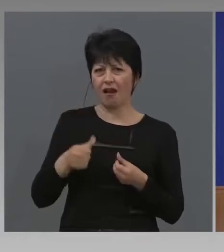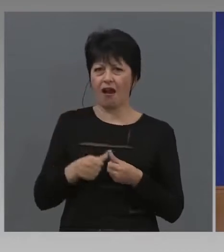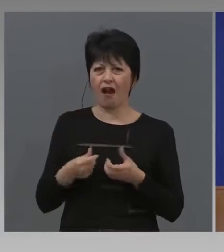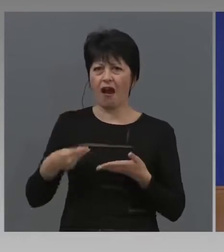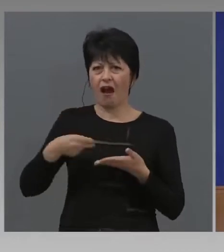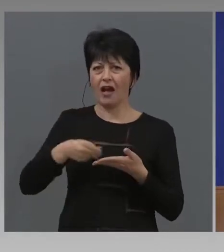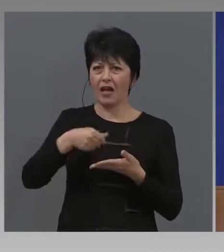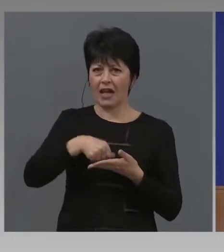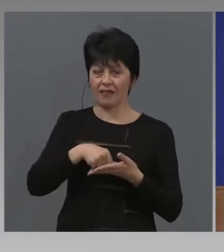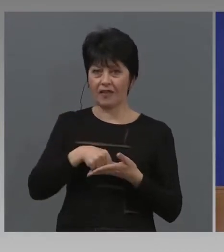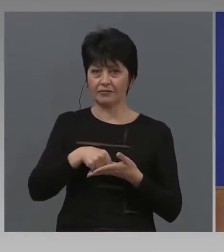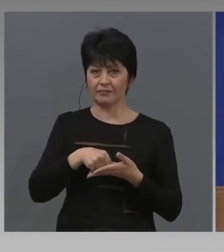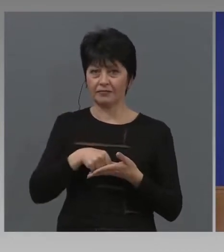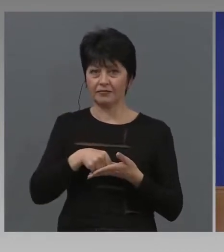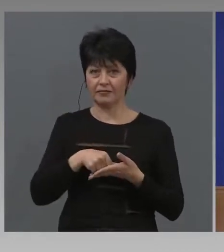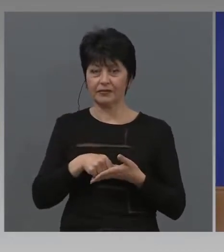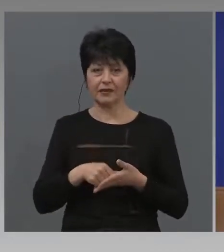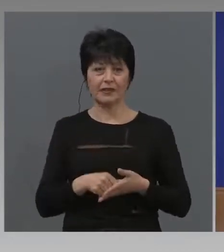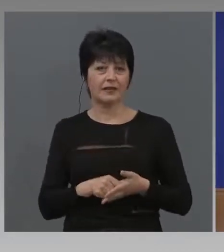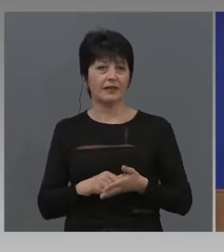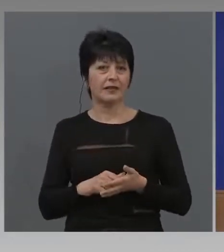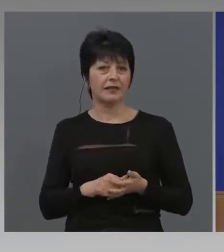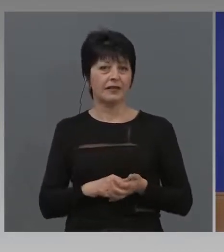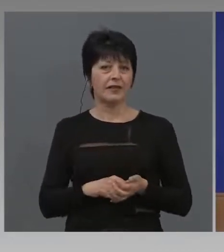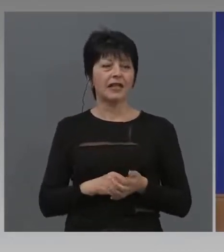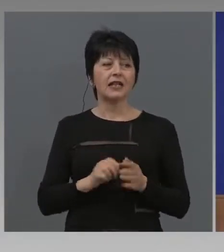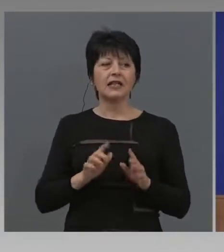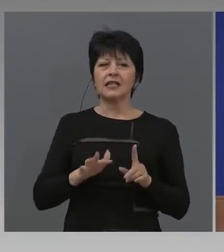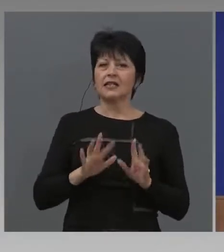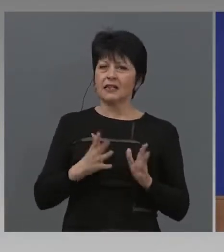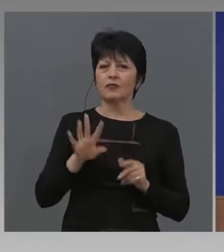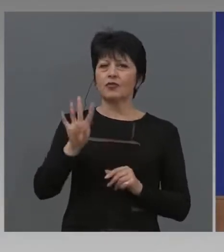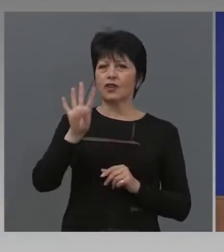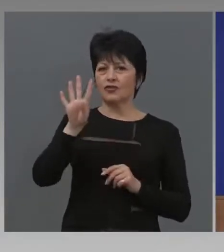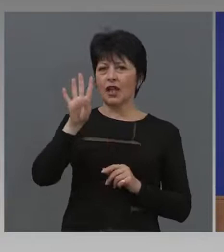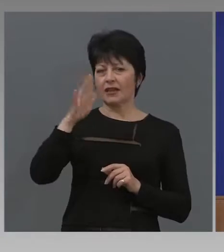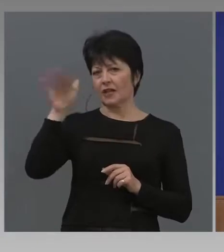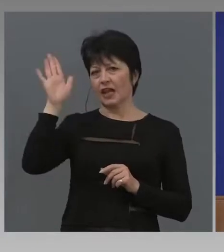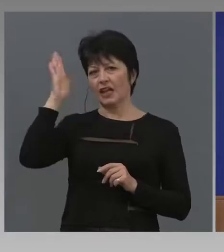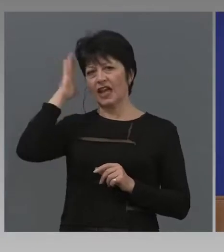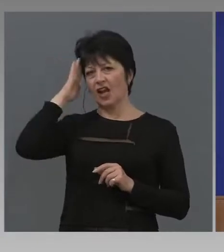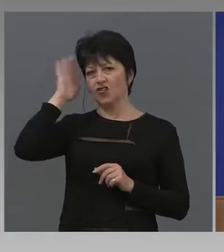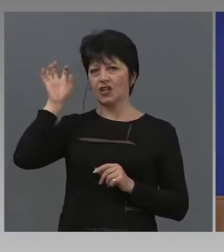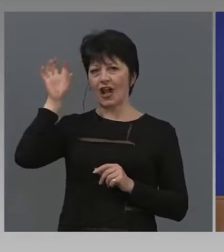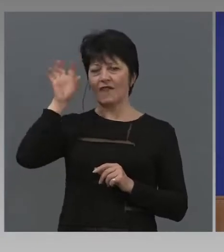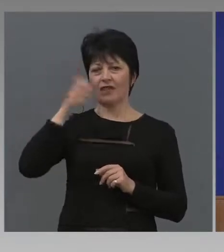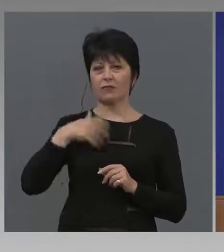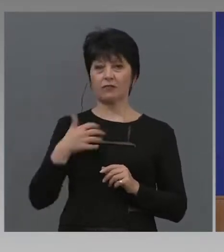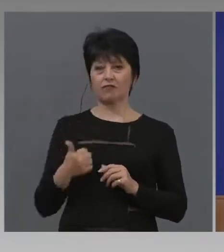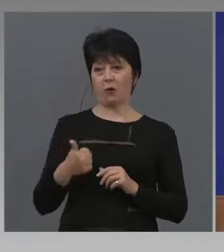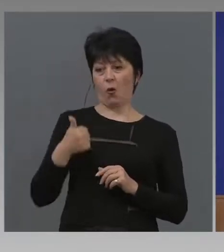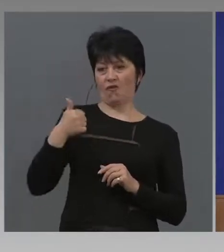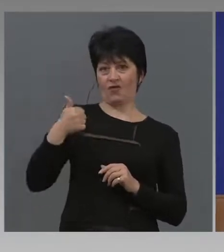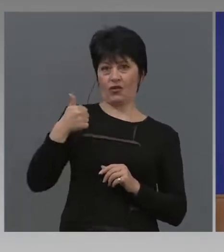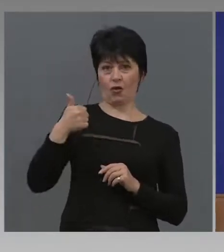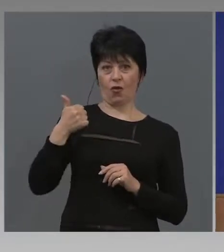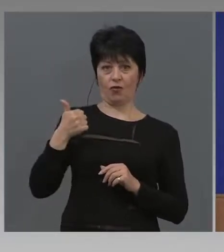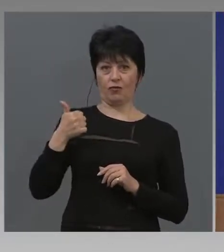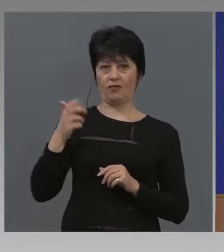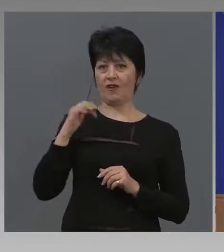изтеглят. Само, че четири държави имат най-високия рейтинг на техните банки в